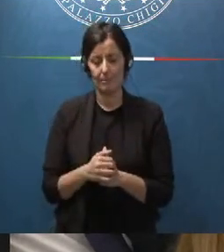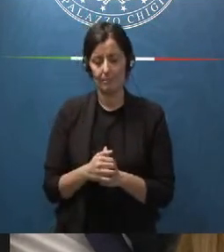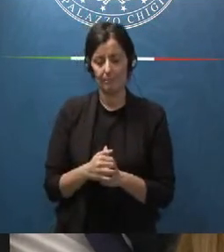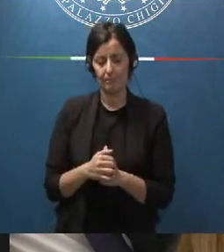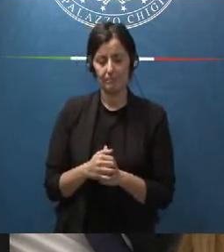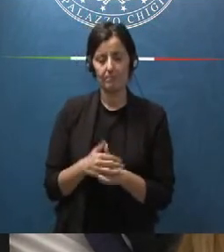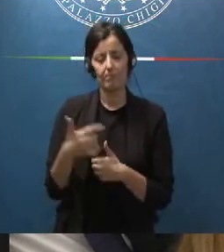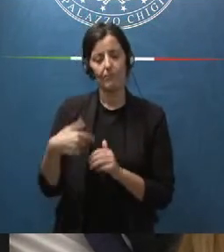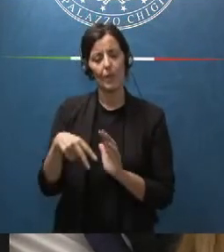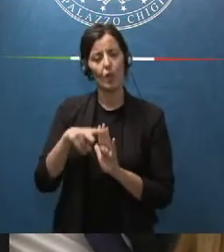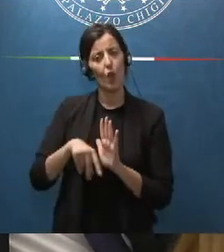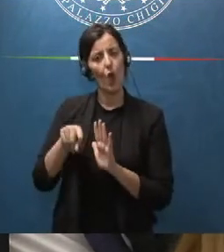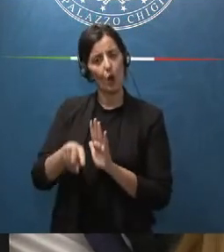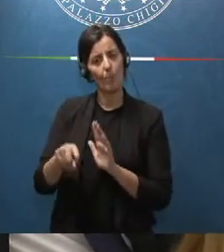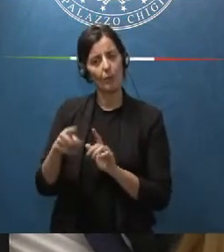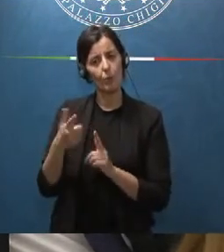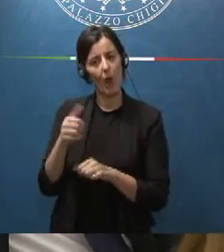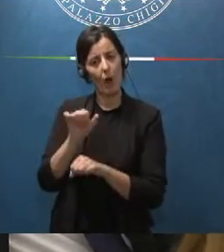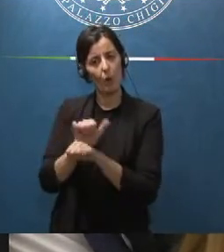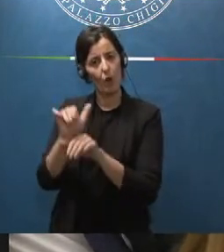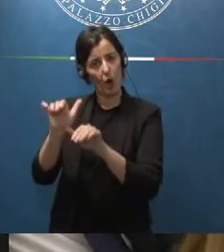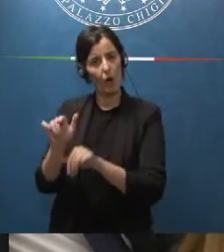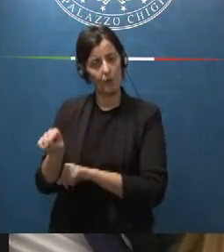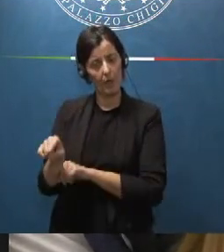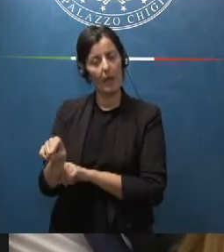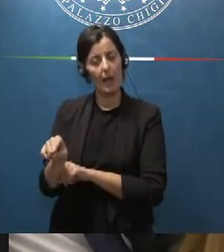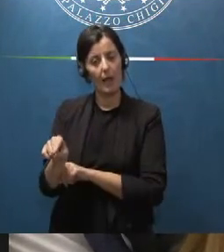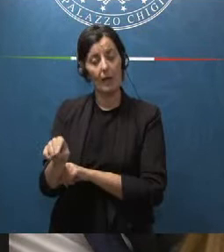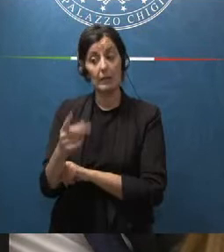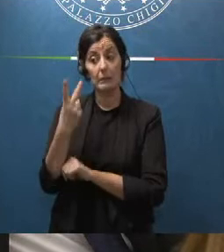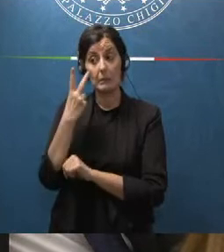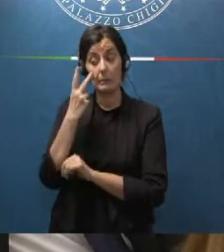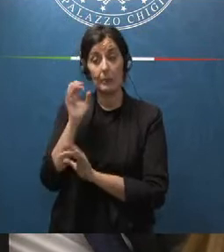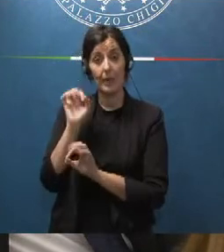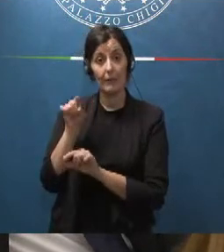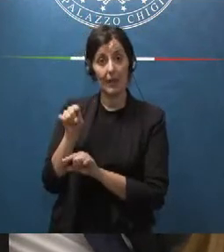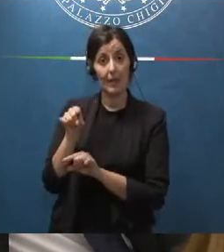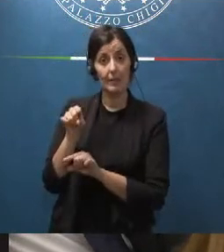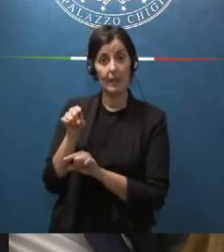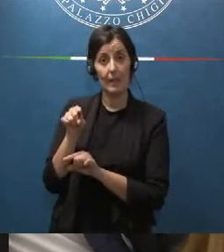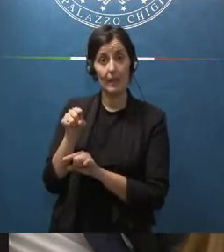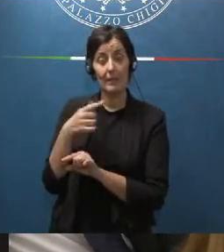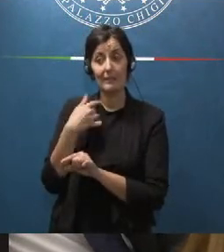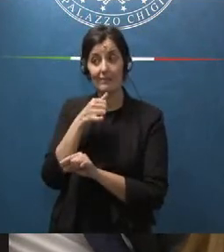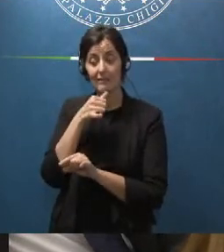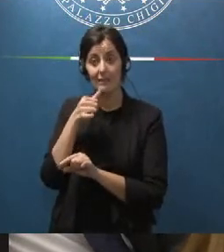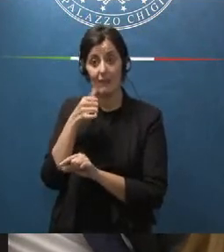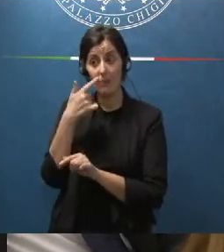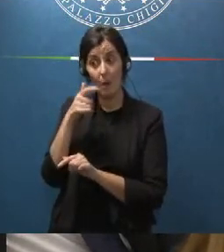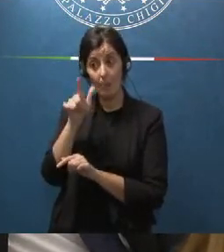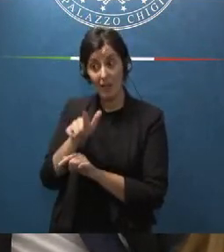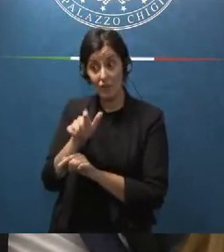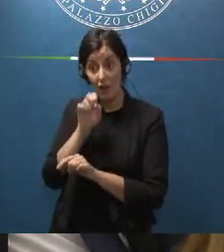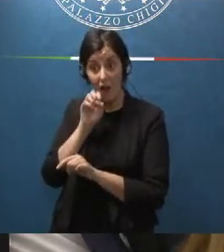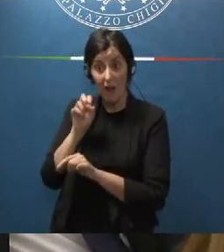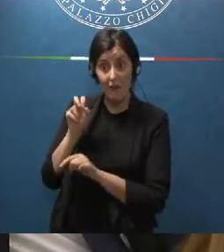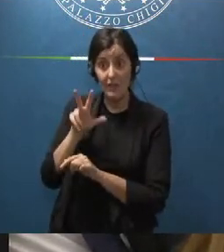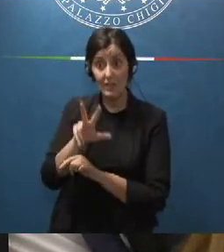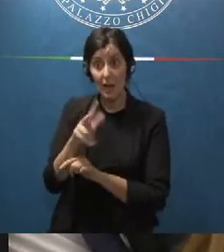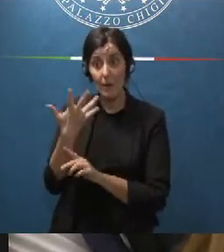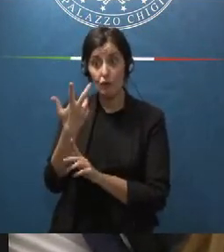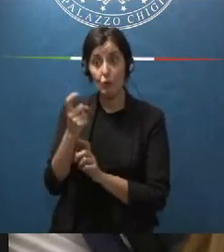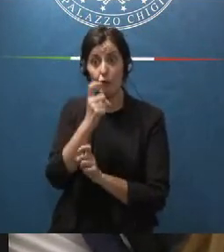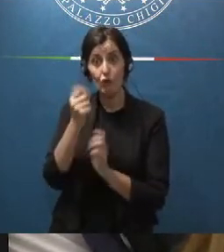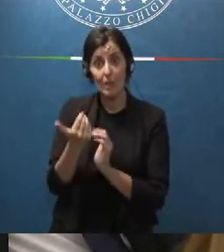norma sulla custodia cautelare si prevede di poter che bisogna avvisare la persona indagata almeno cinque